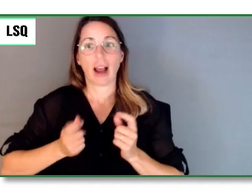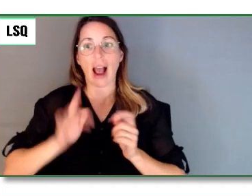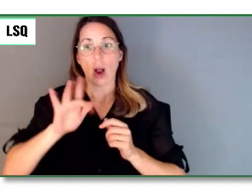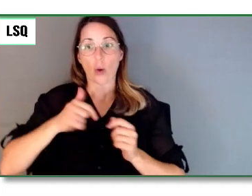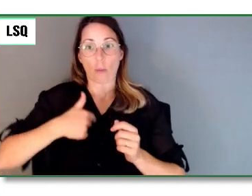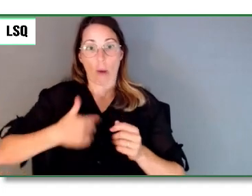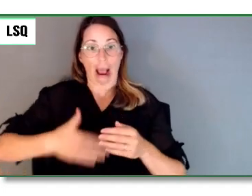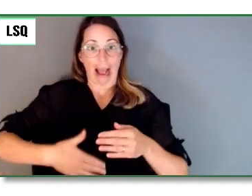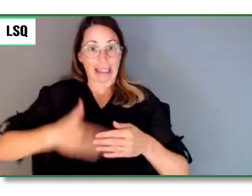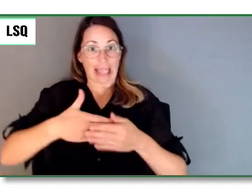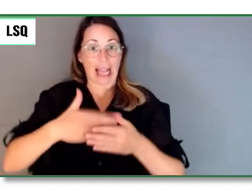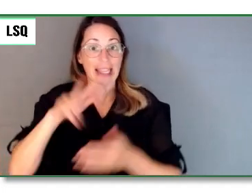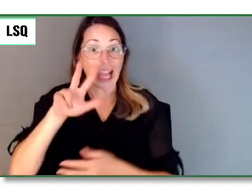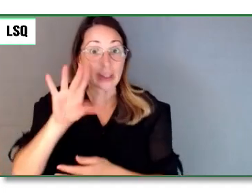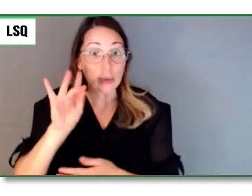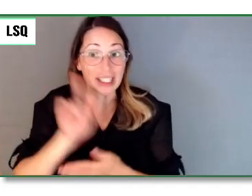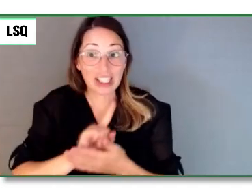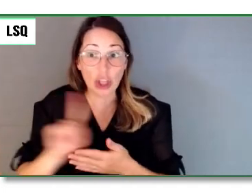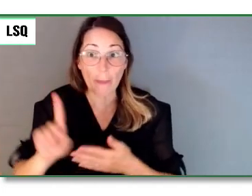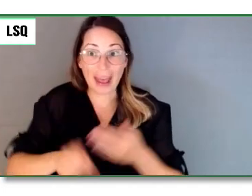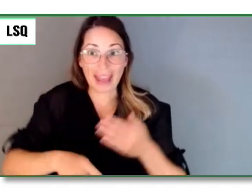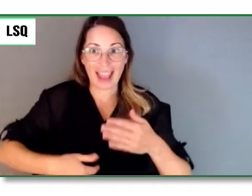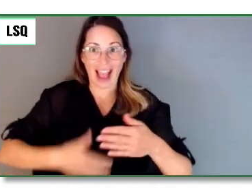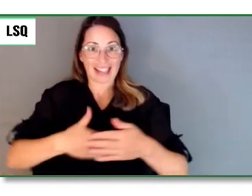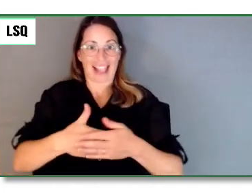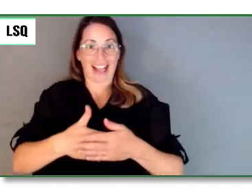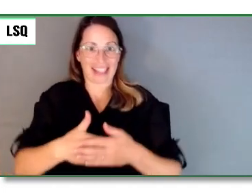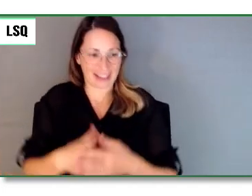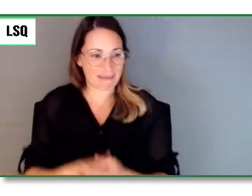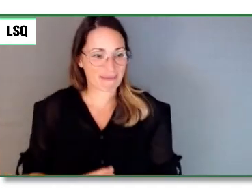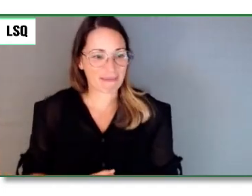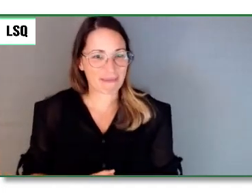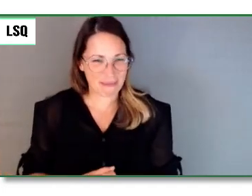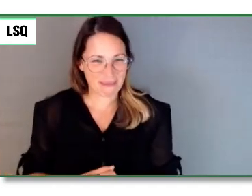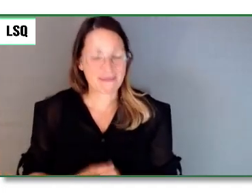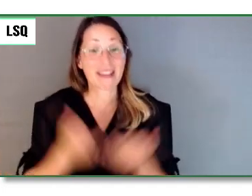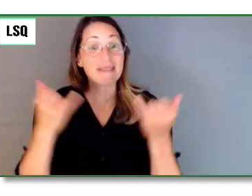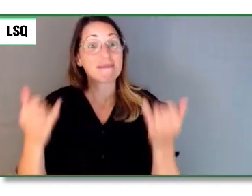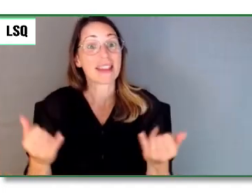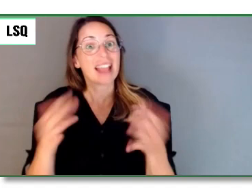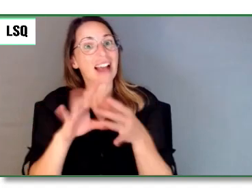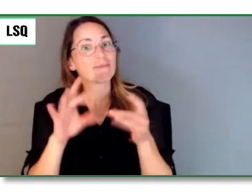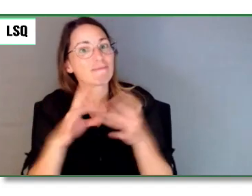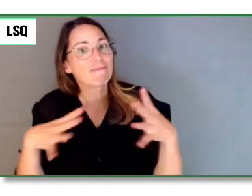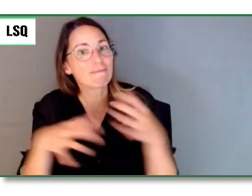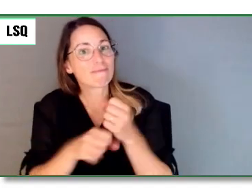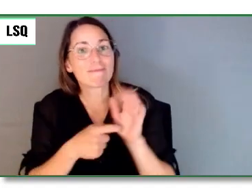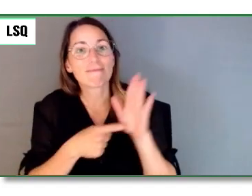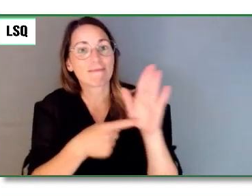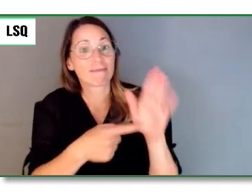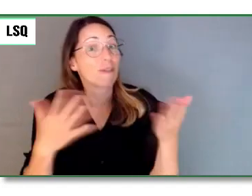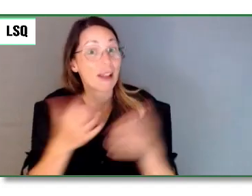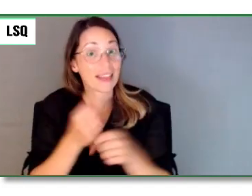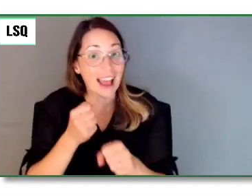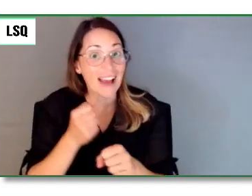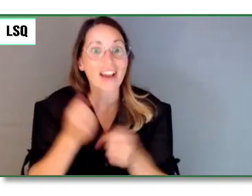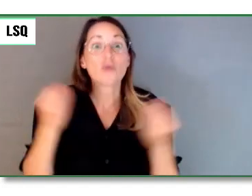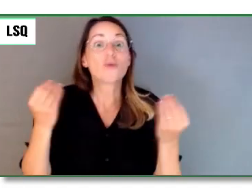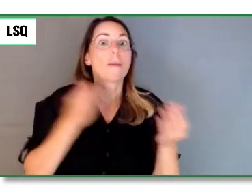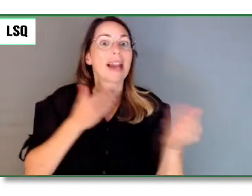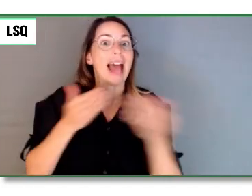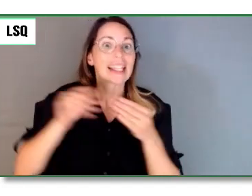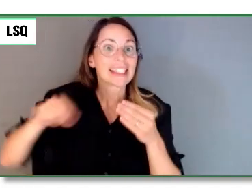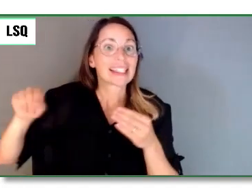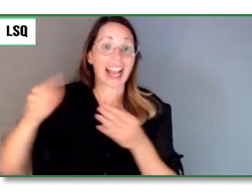'accomplis dans les salles de classe pour incorporer la capacité, le capacitisme, donc,